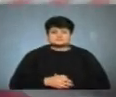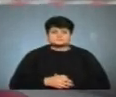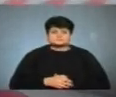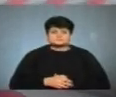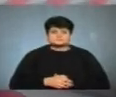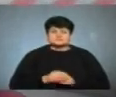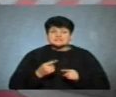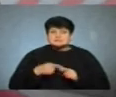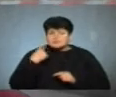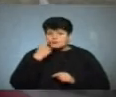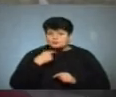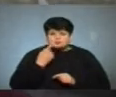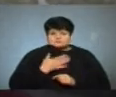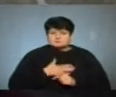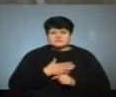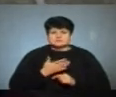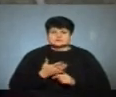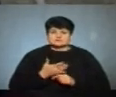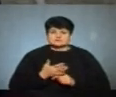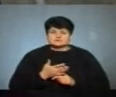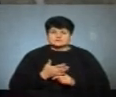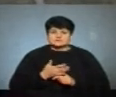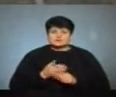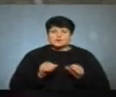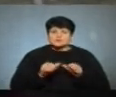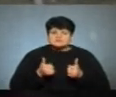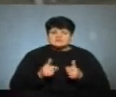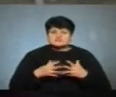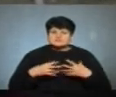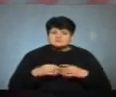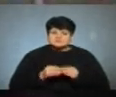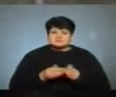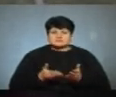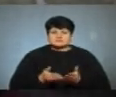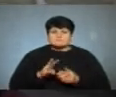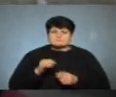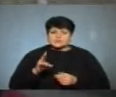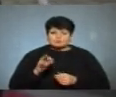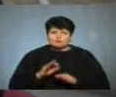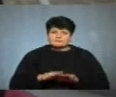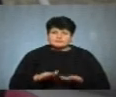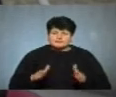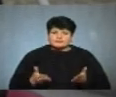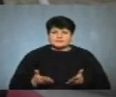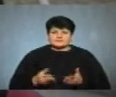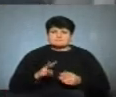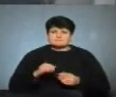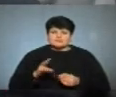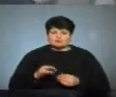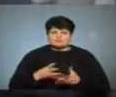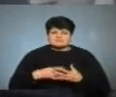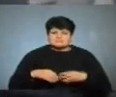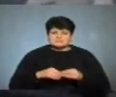Це особисто, знаєте, так от, розрив сім'ї, майно дітей, майно сім'ї.